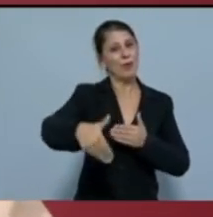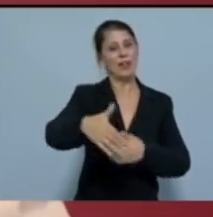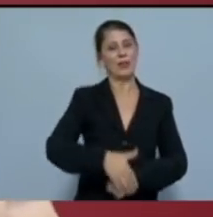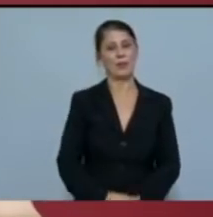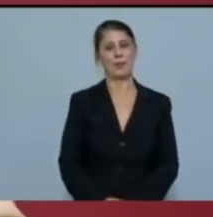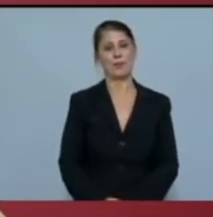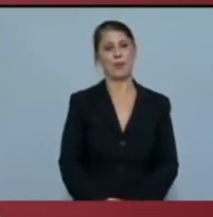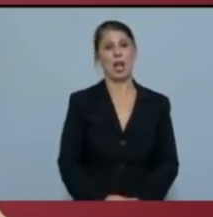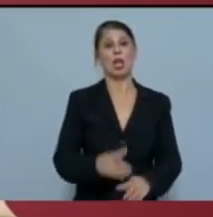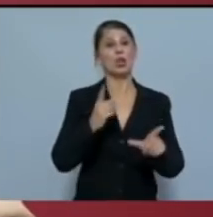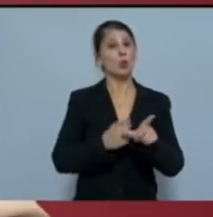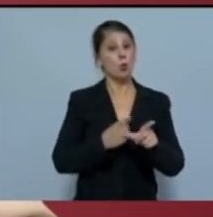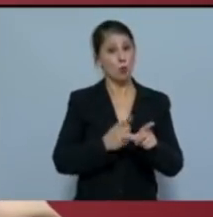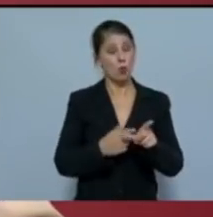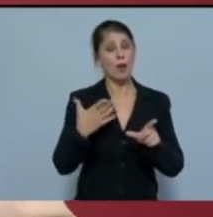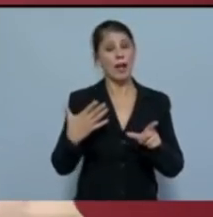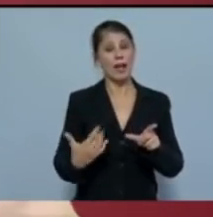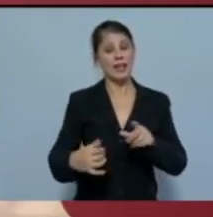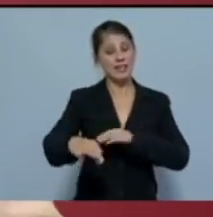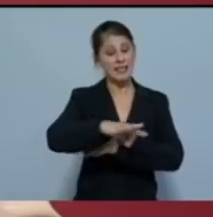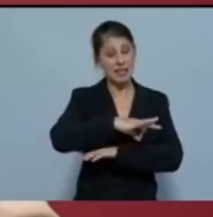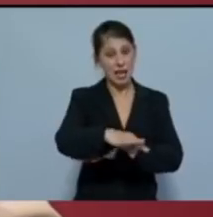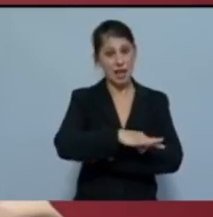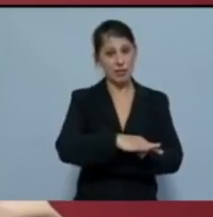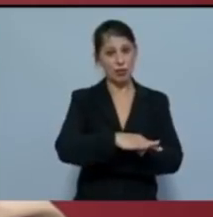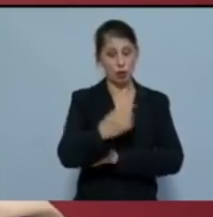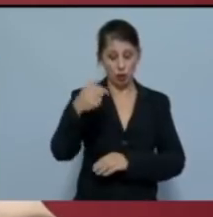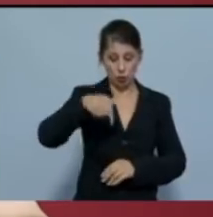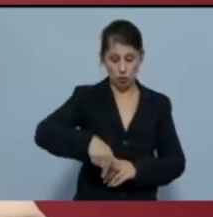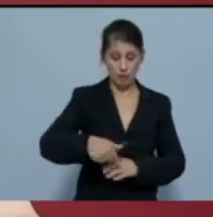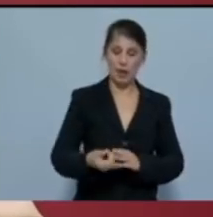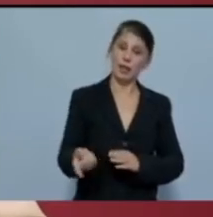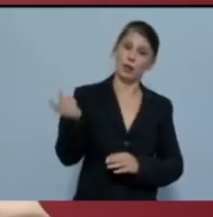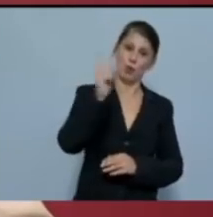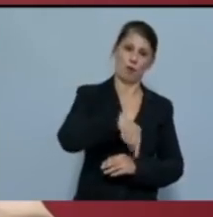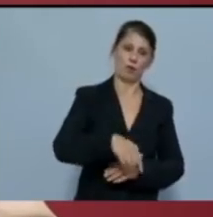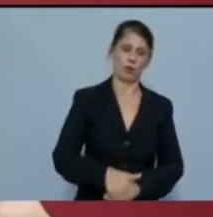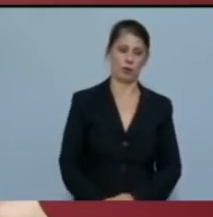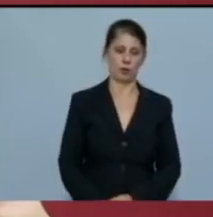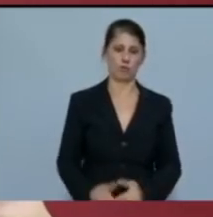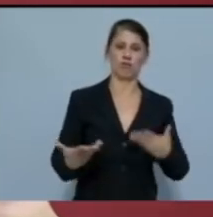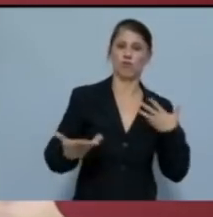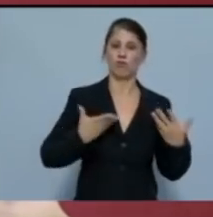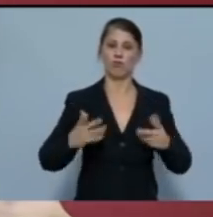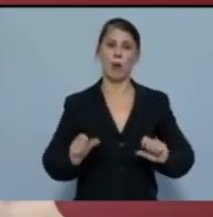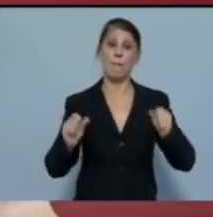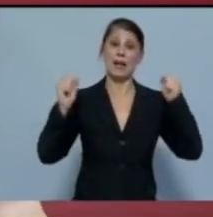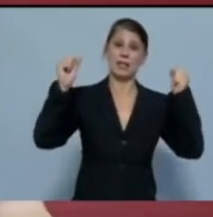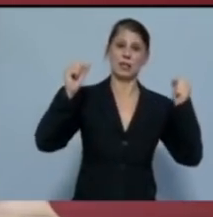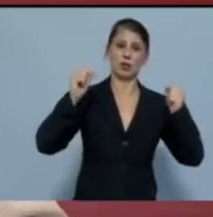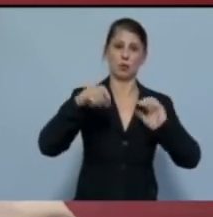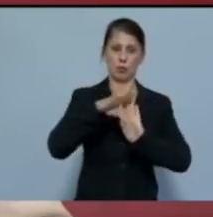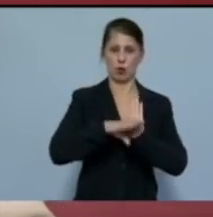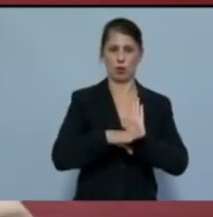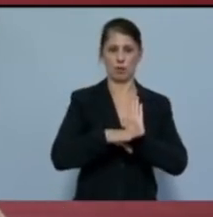Το ΚΚΕ έχει σχέδιο για το σήμερα και το αύριο. Σύγχρονο επαναστατικό πρόγραμμα